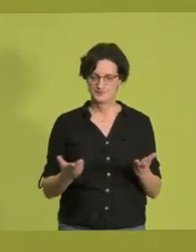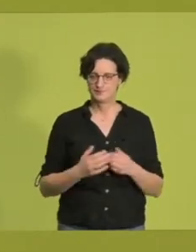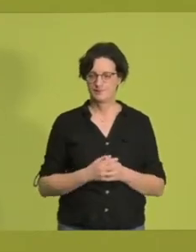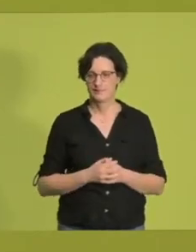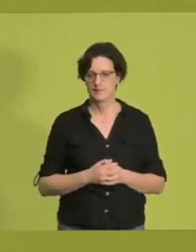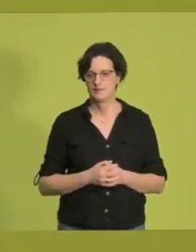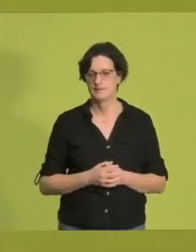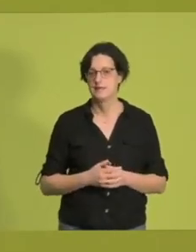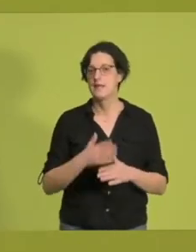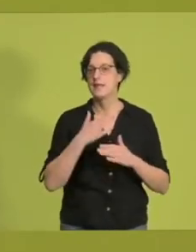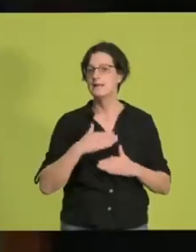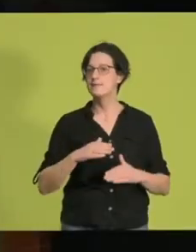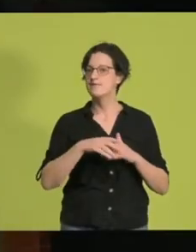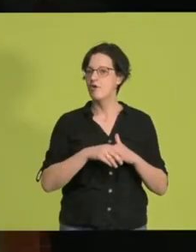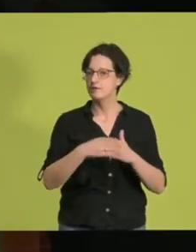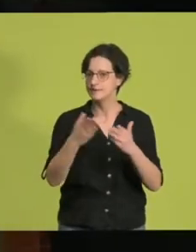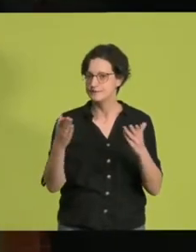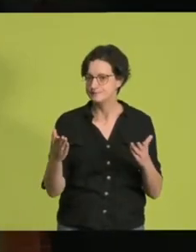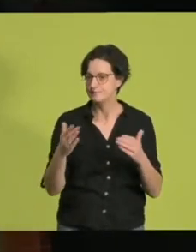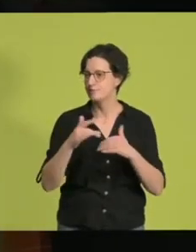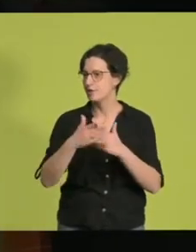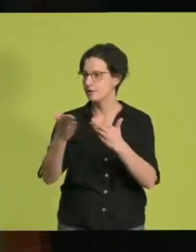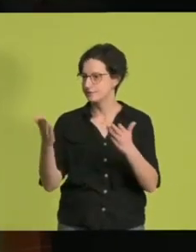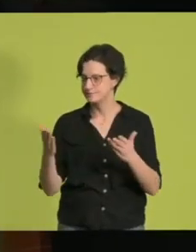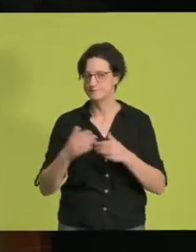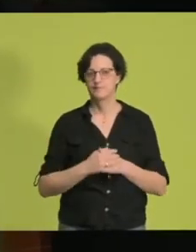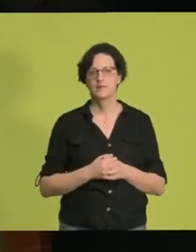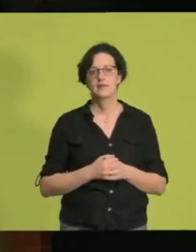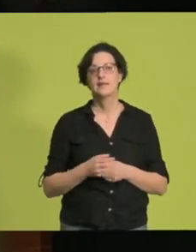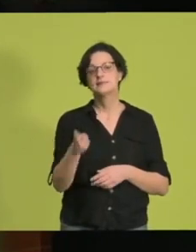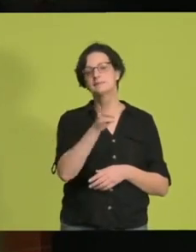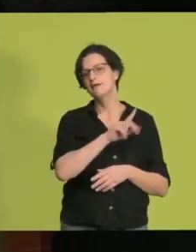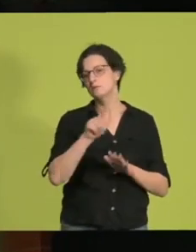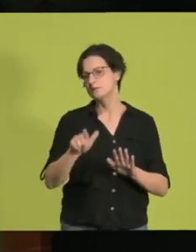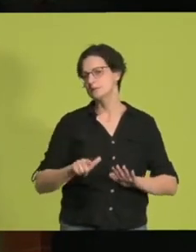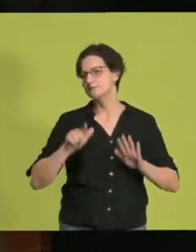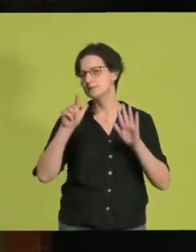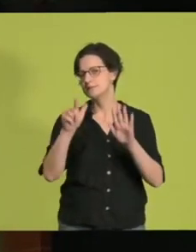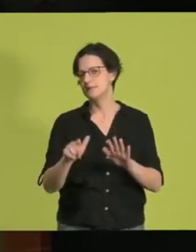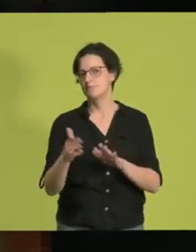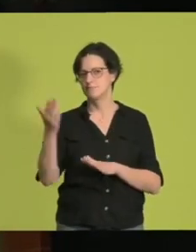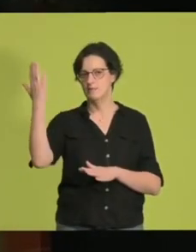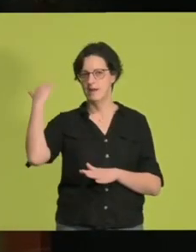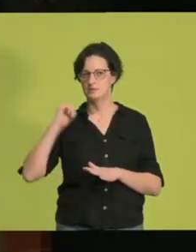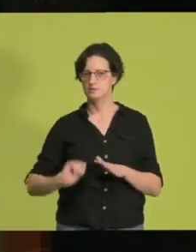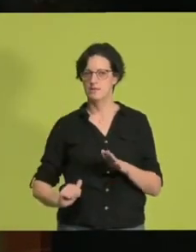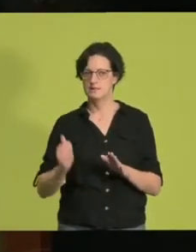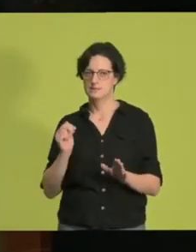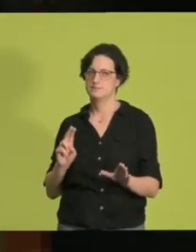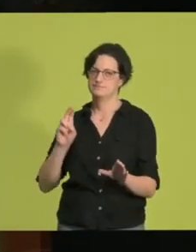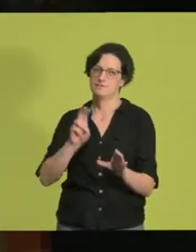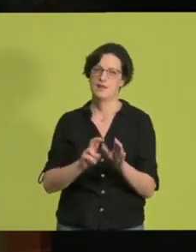Liebe Freundinnen und Freunde, 2017 bin ich erstmals in den Landtag